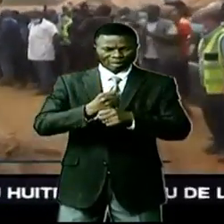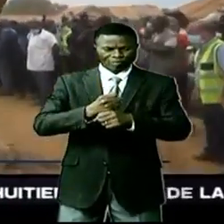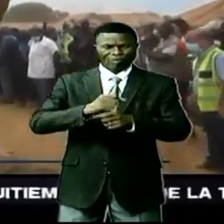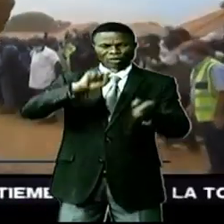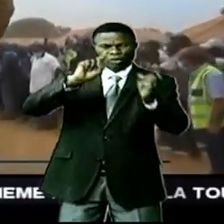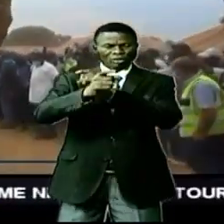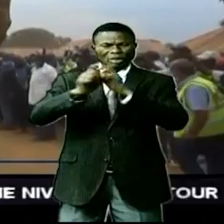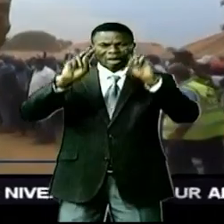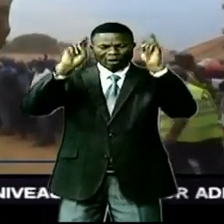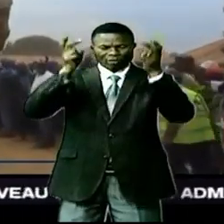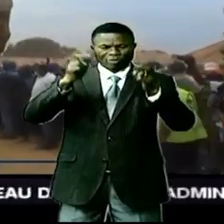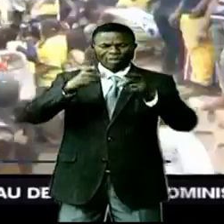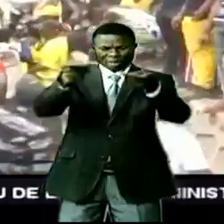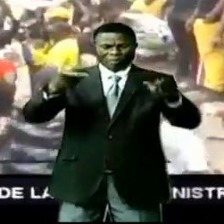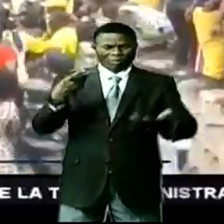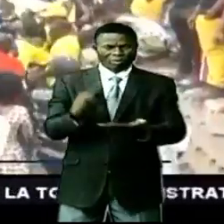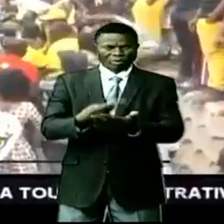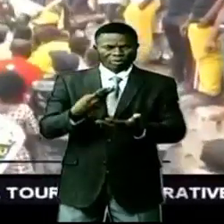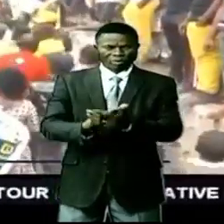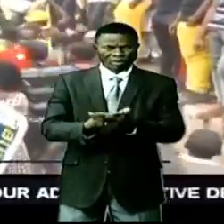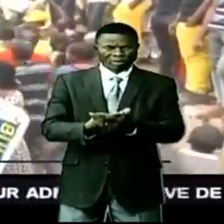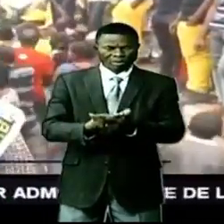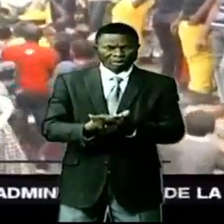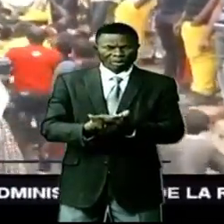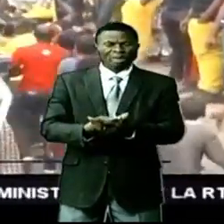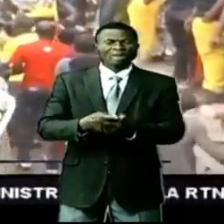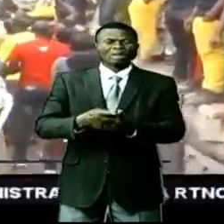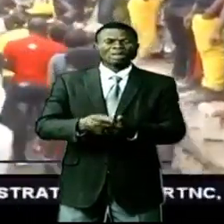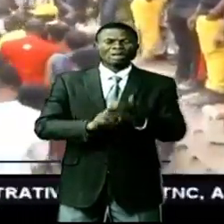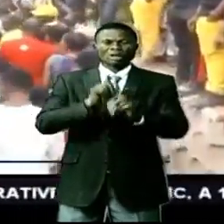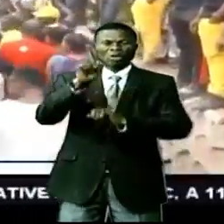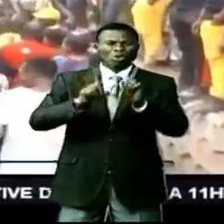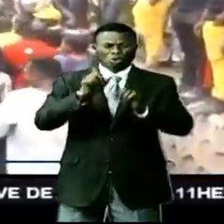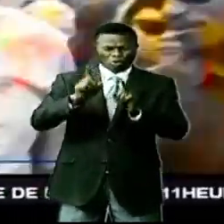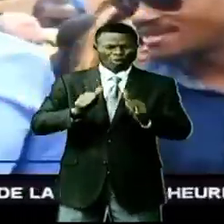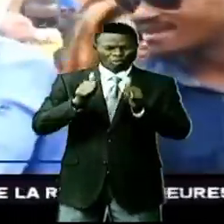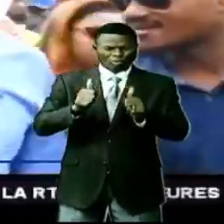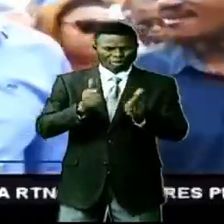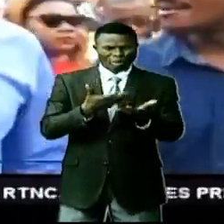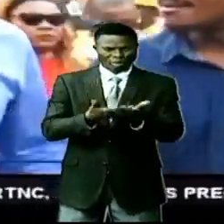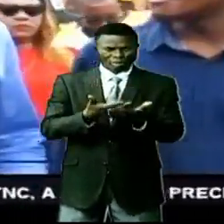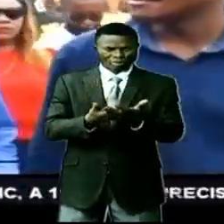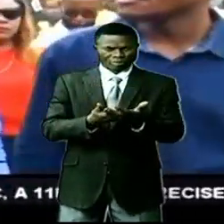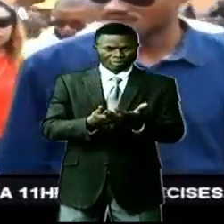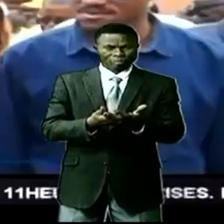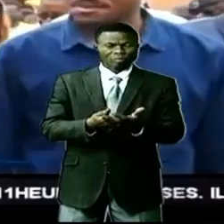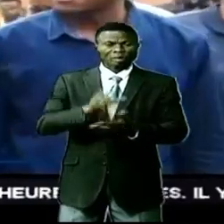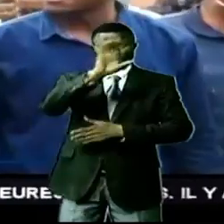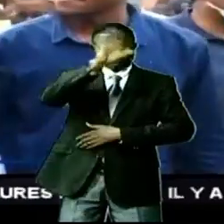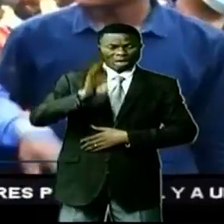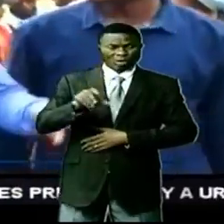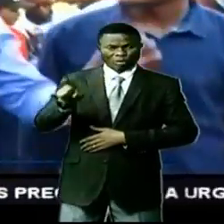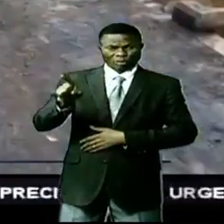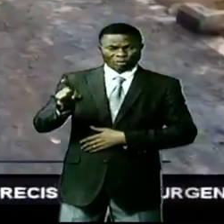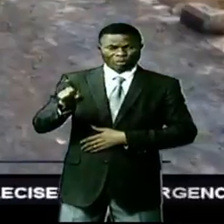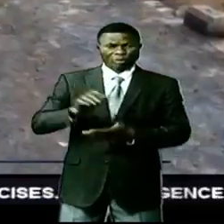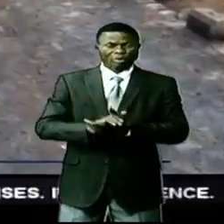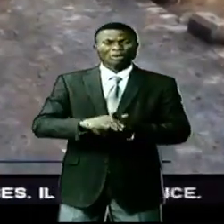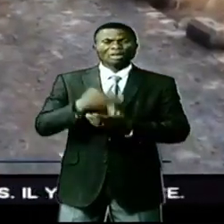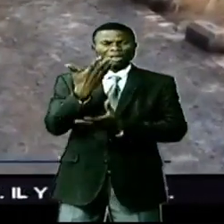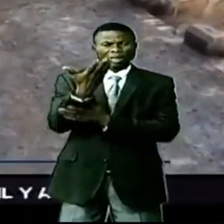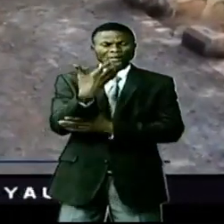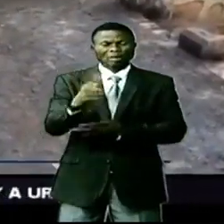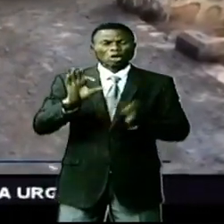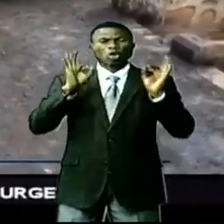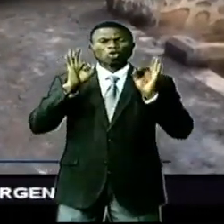modernisation du terrain de football, lequel sera revêtu d'un gazon synthétique. Dans cette municipalité, la modernité s'invite